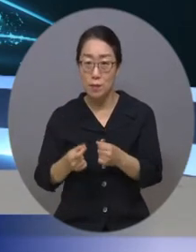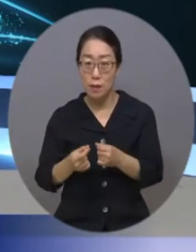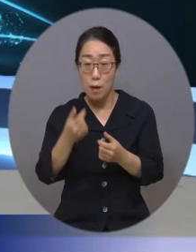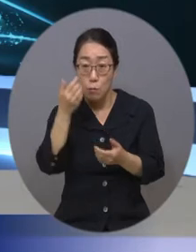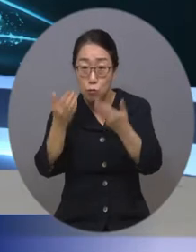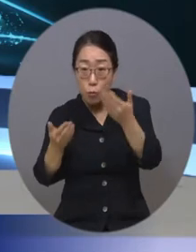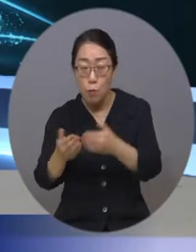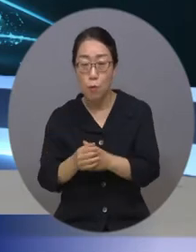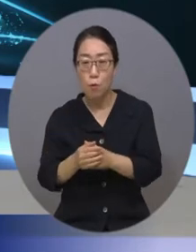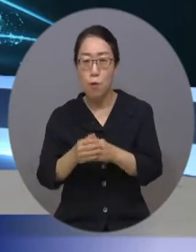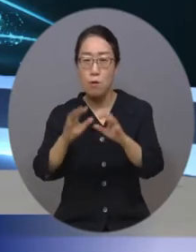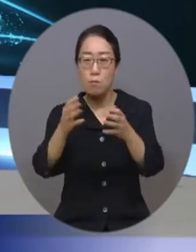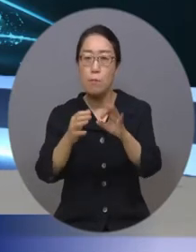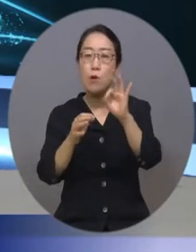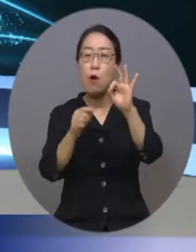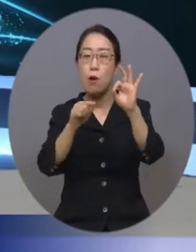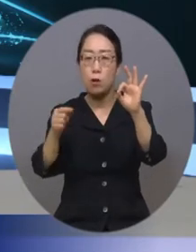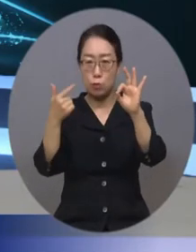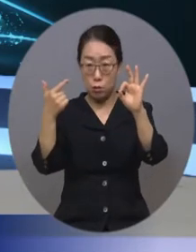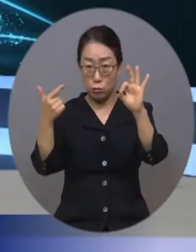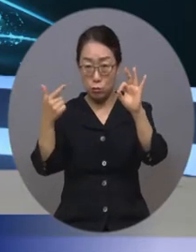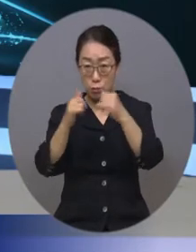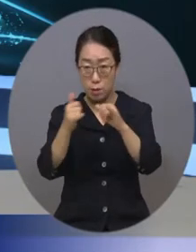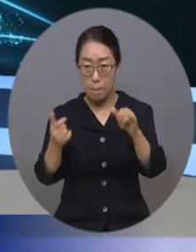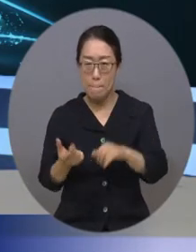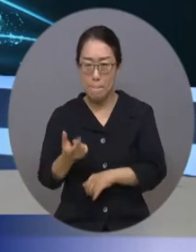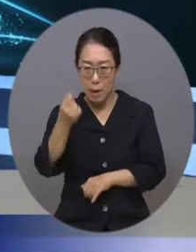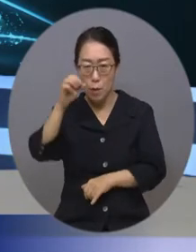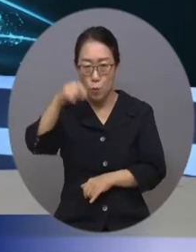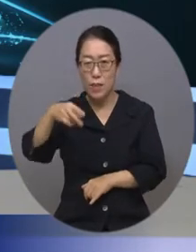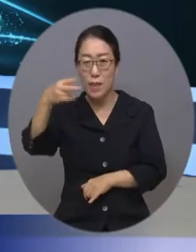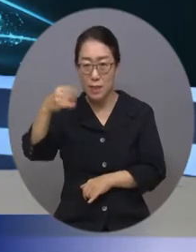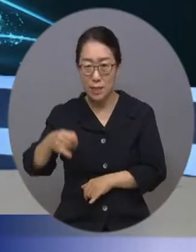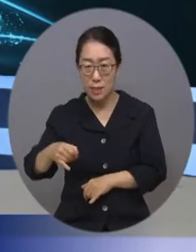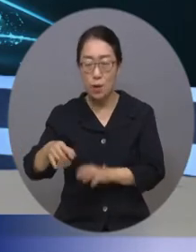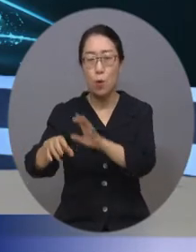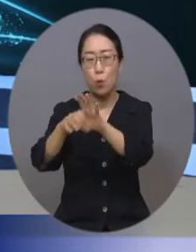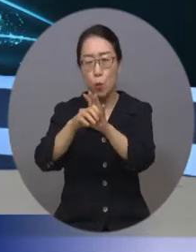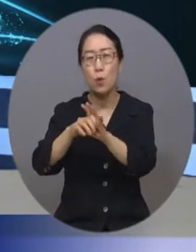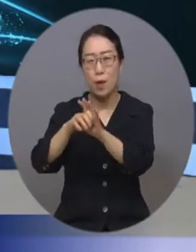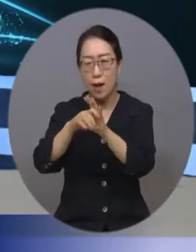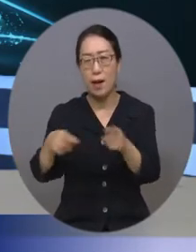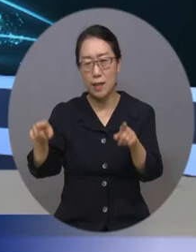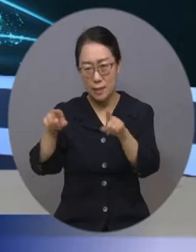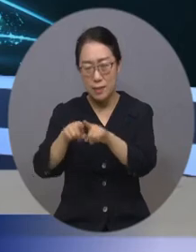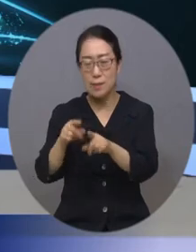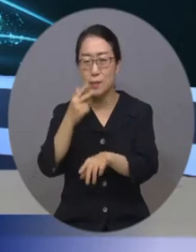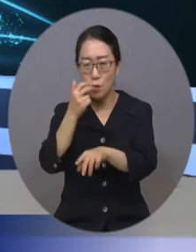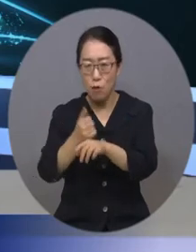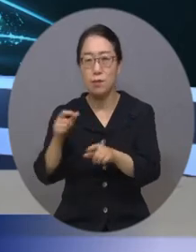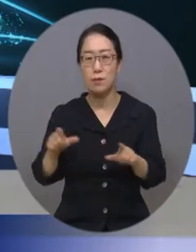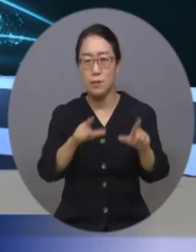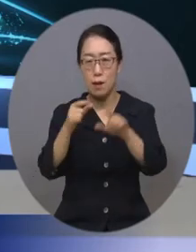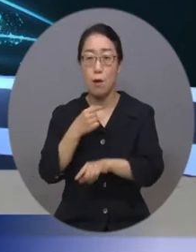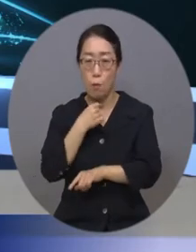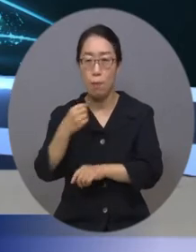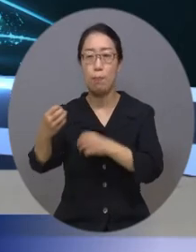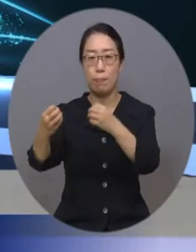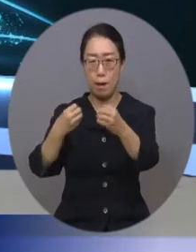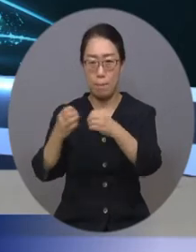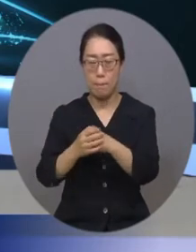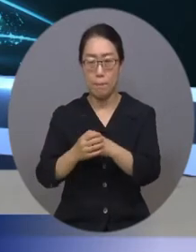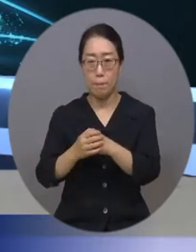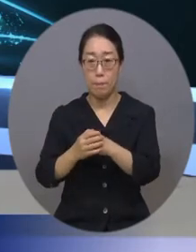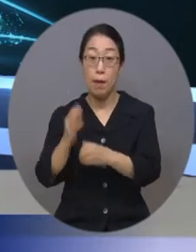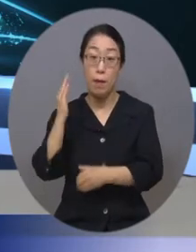국민 10명 중 6명이 조기에 위드 코로나로 전환하는 데 찬성하는 것으로 드러났습니다. 문재인